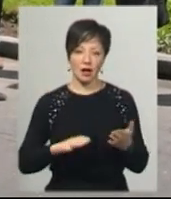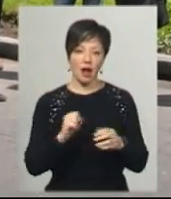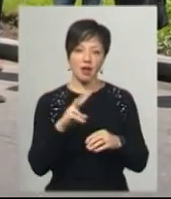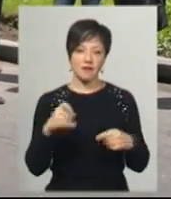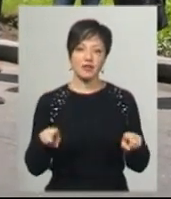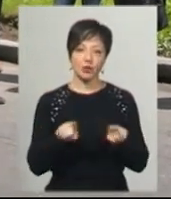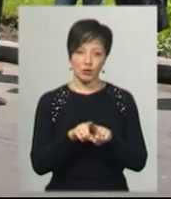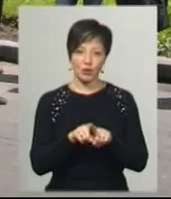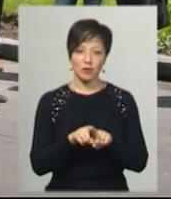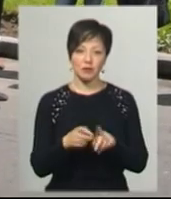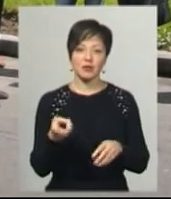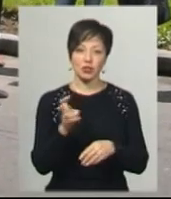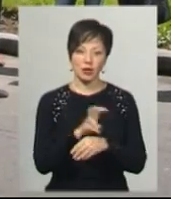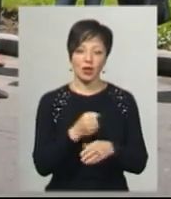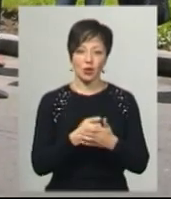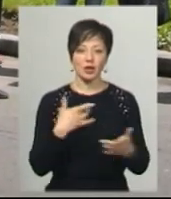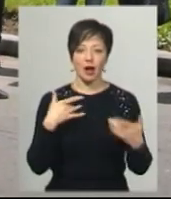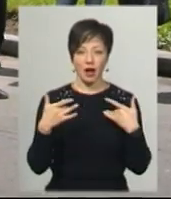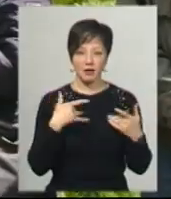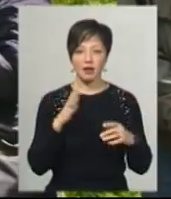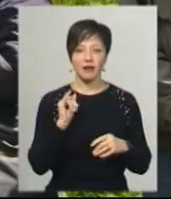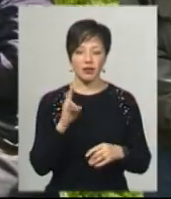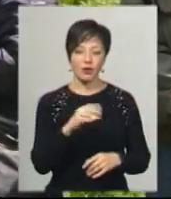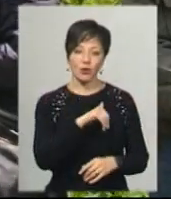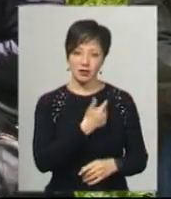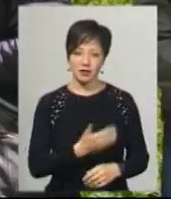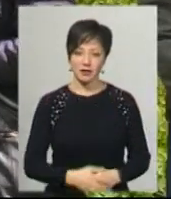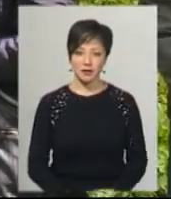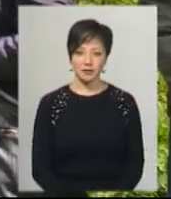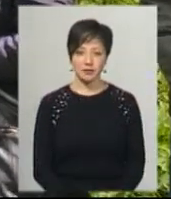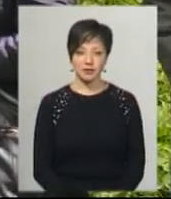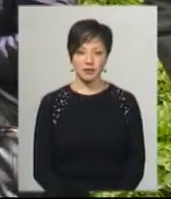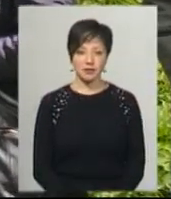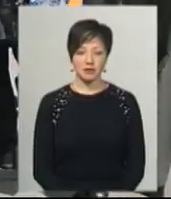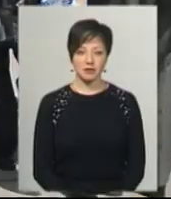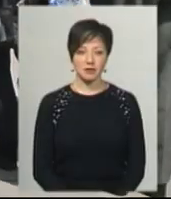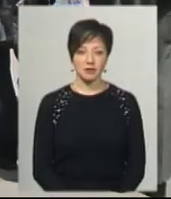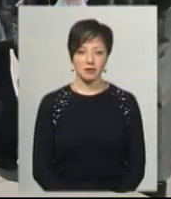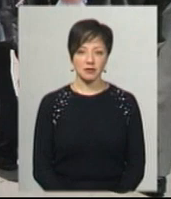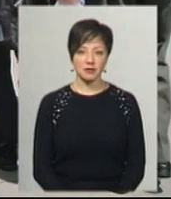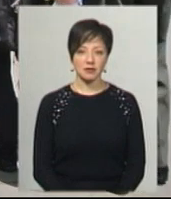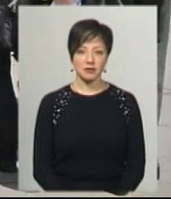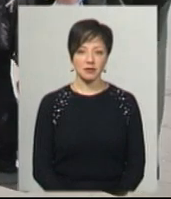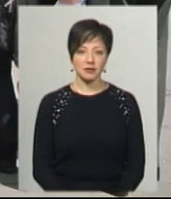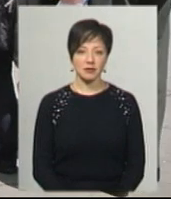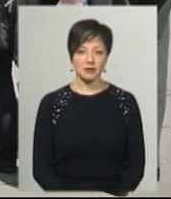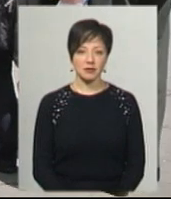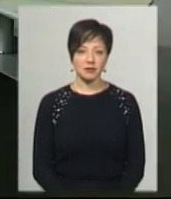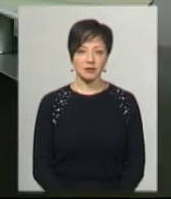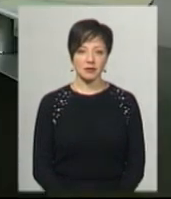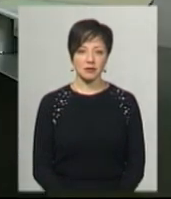Але все одно прийшла до театру так, як він хотів. Тетяна Ворожцова, Юрій Чорний. Новини на Суспільному. Хмельницький.